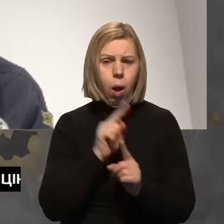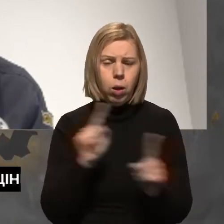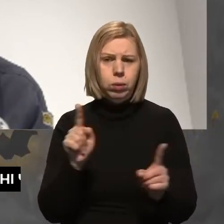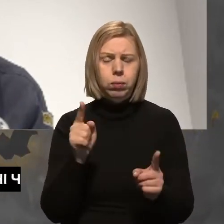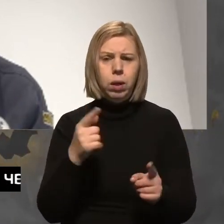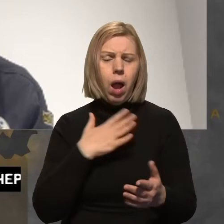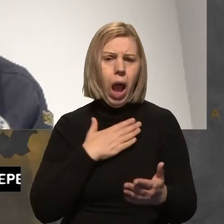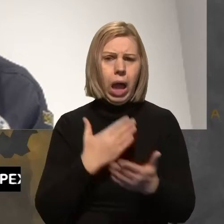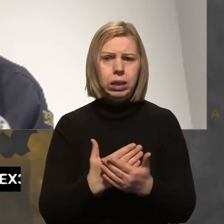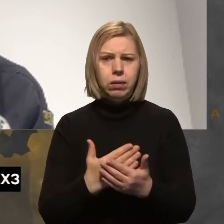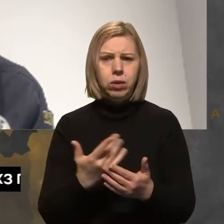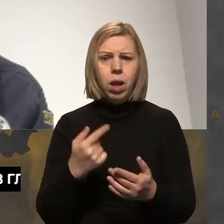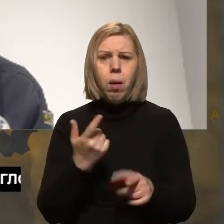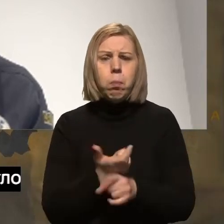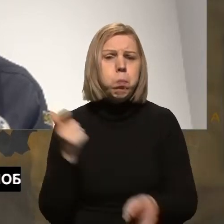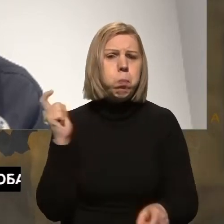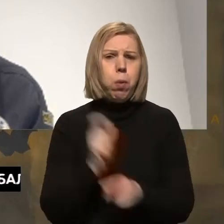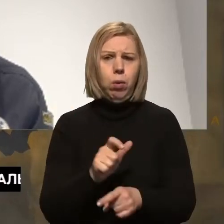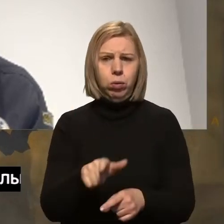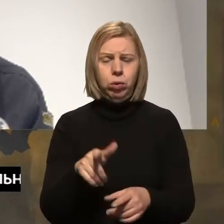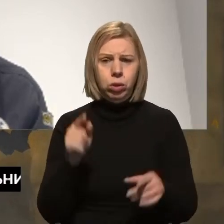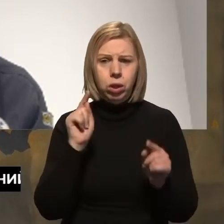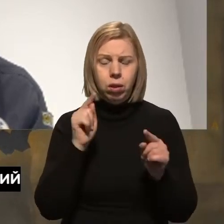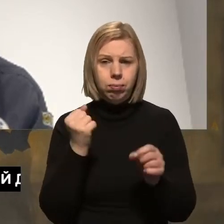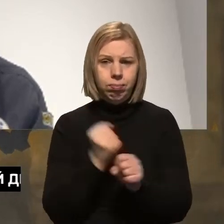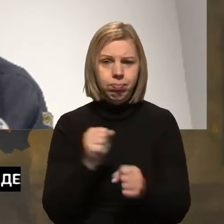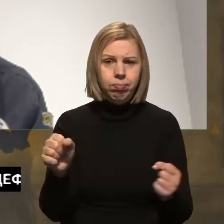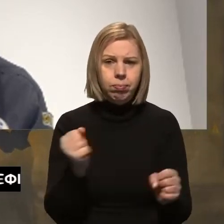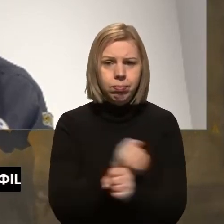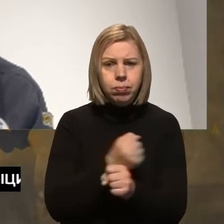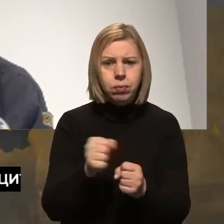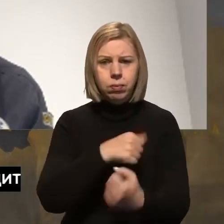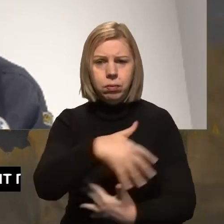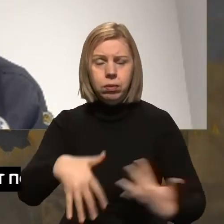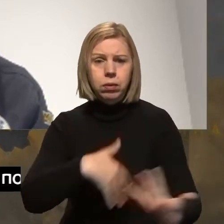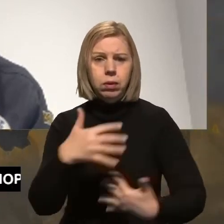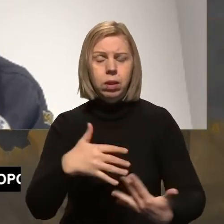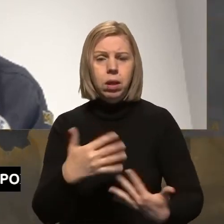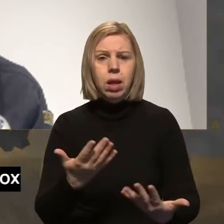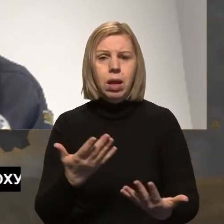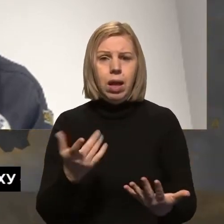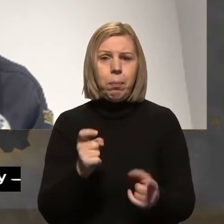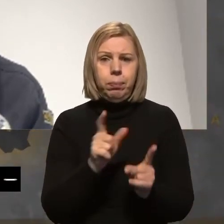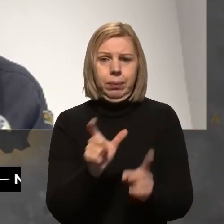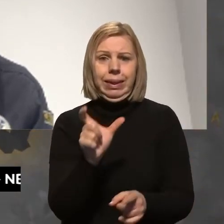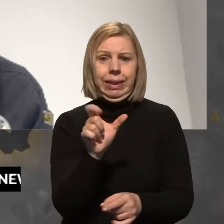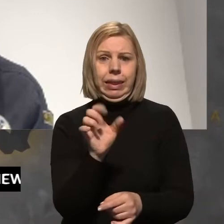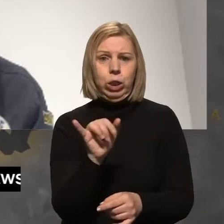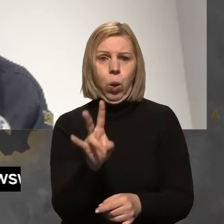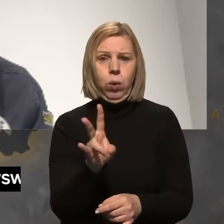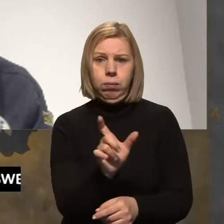активність по кількості вчиненого домашнього насильства? Так би мовити, сезонність.